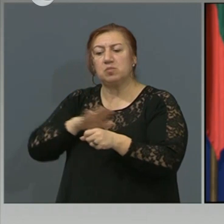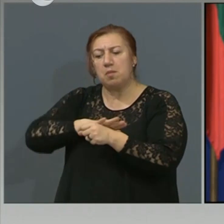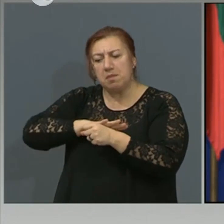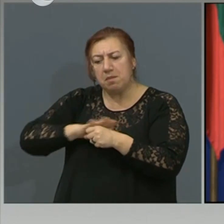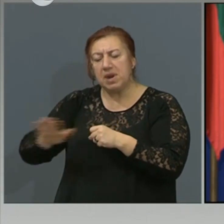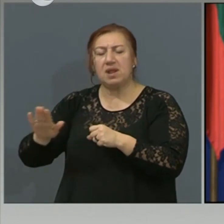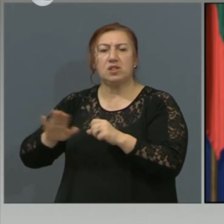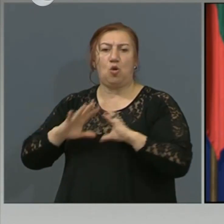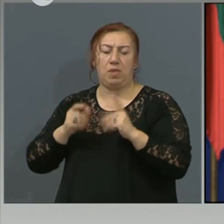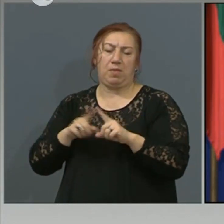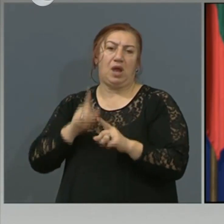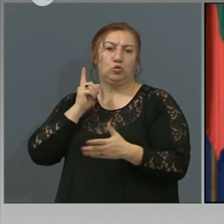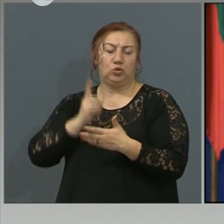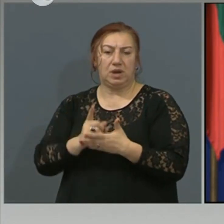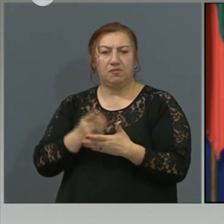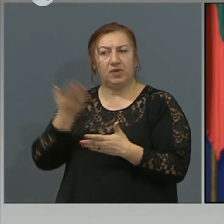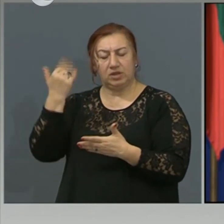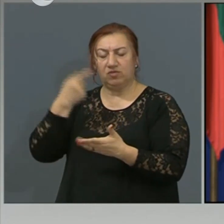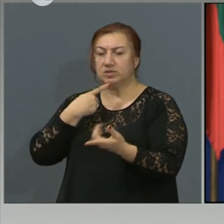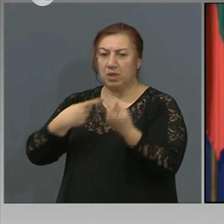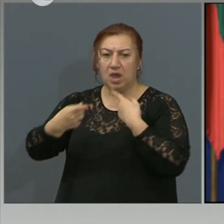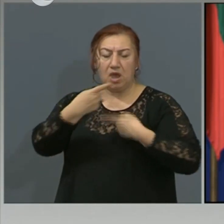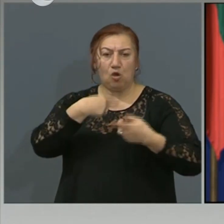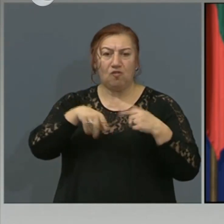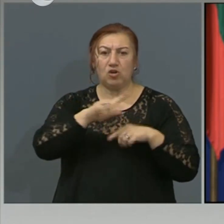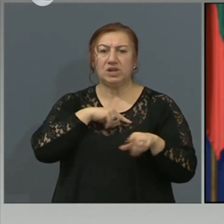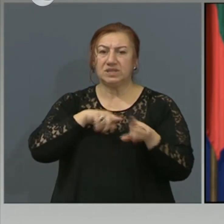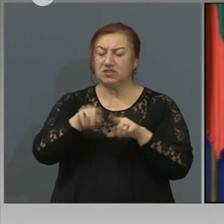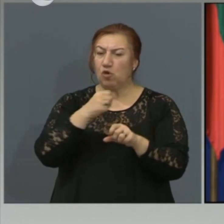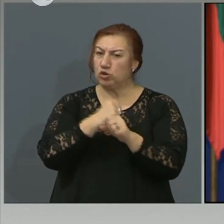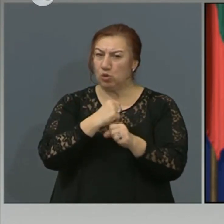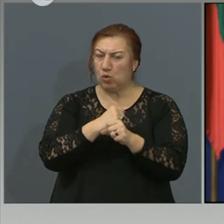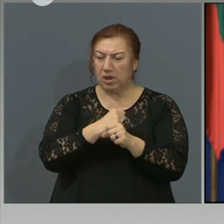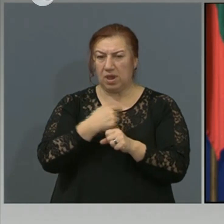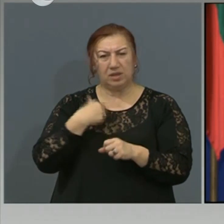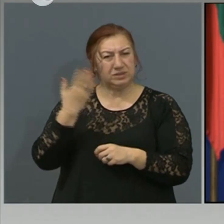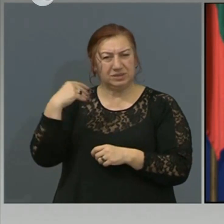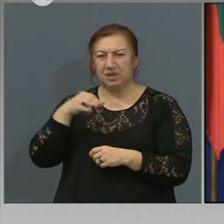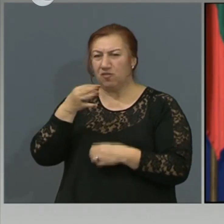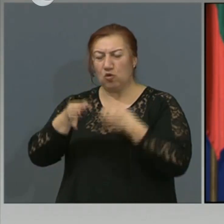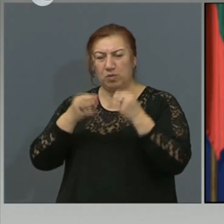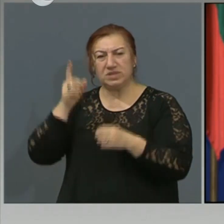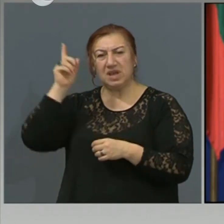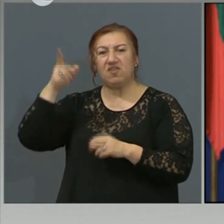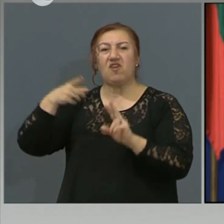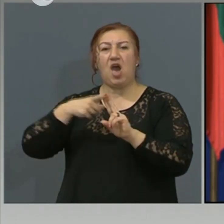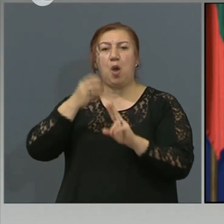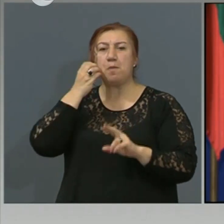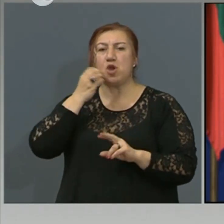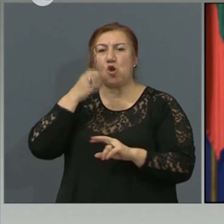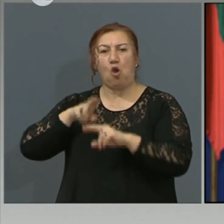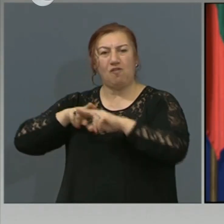Това сме го разговарали и с колегите. Аз ви казах, че в Пирогов имаше и опериран такъв случай.